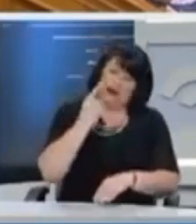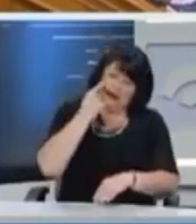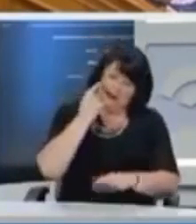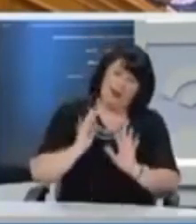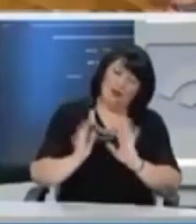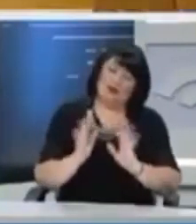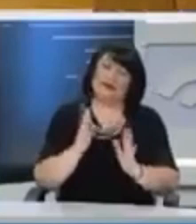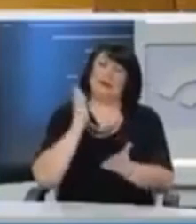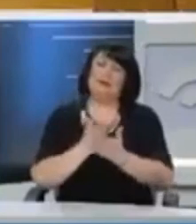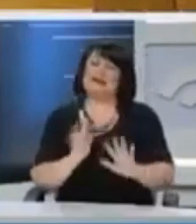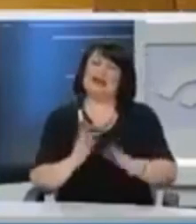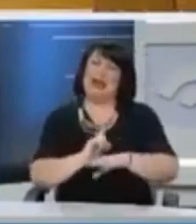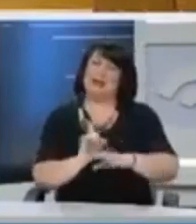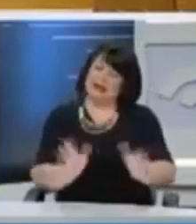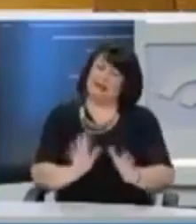Συνεχίστε.